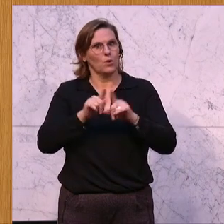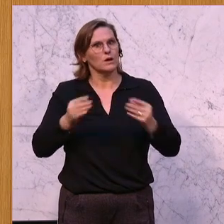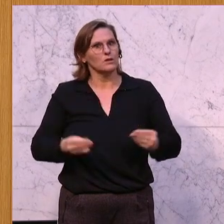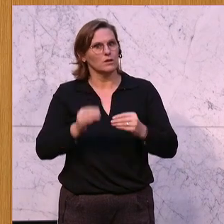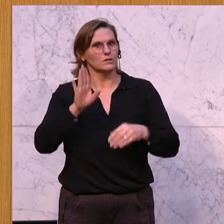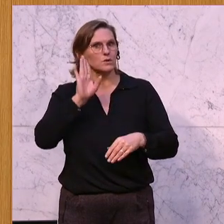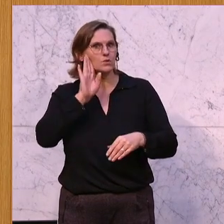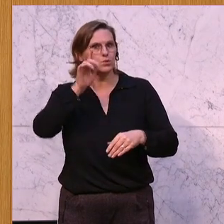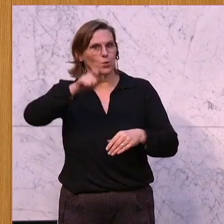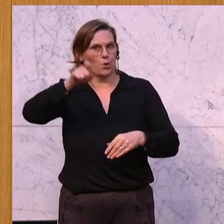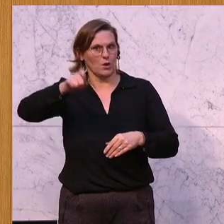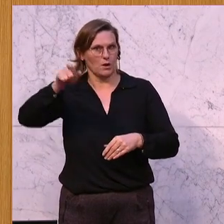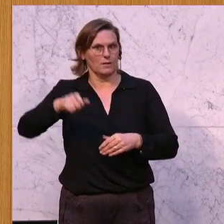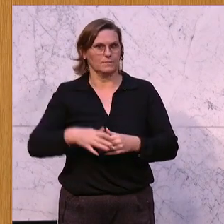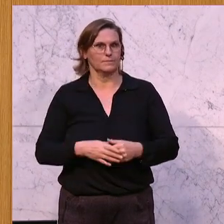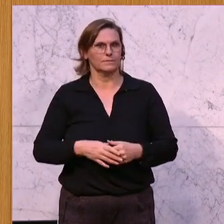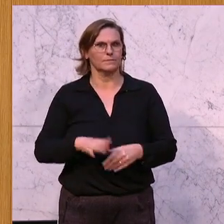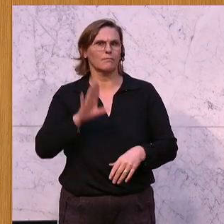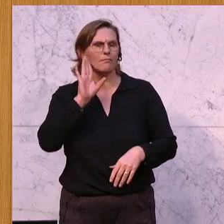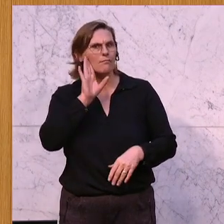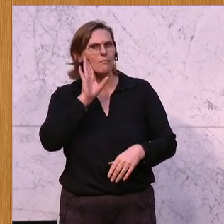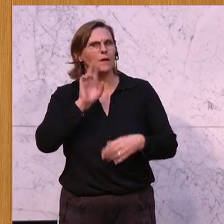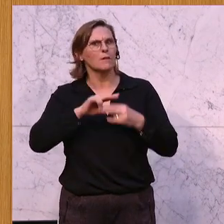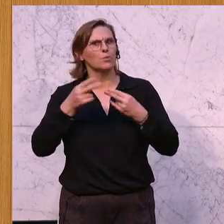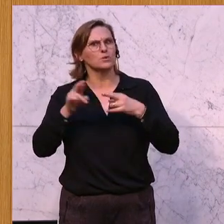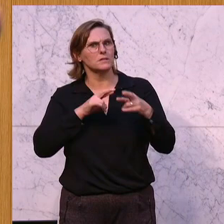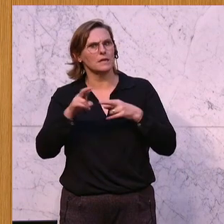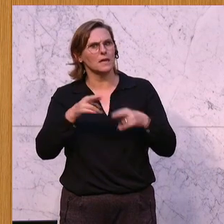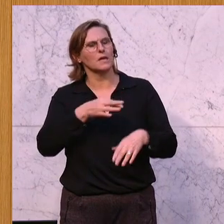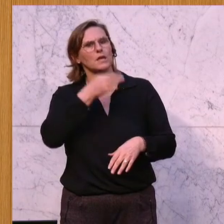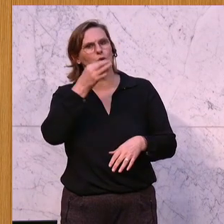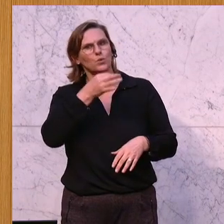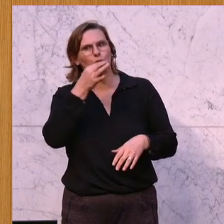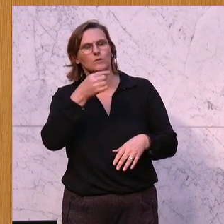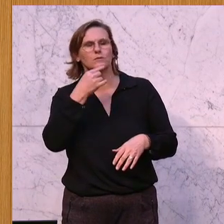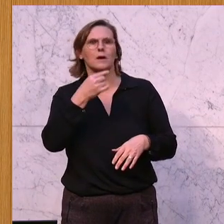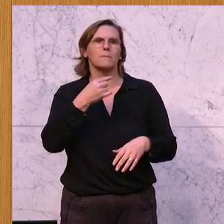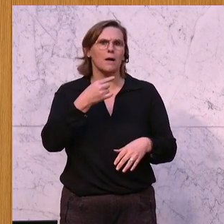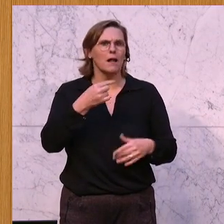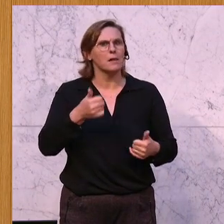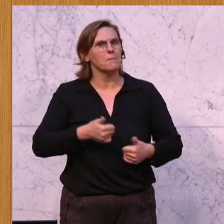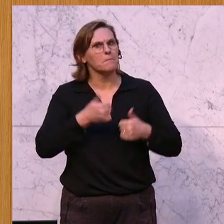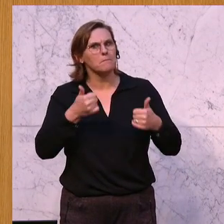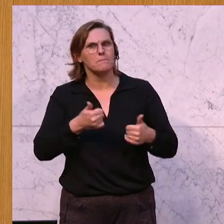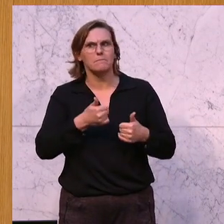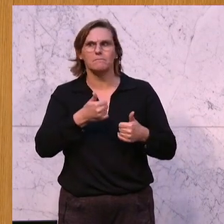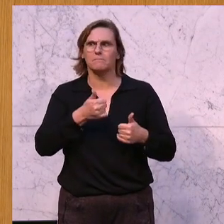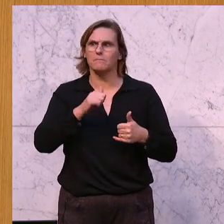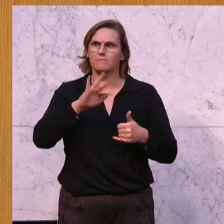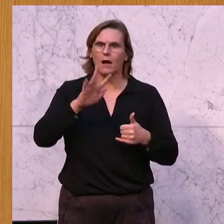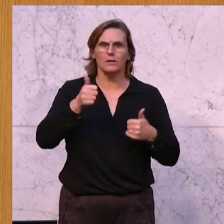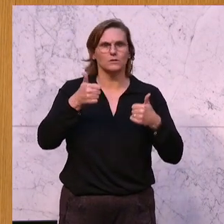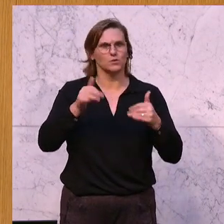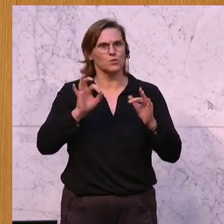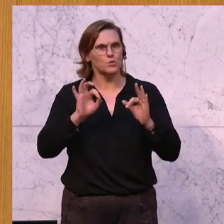Ja, wenn man dieser Bundesregierung zuhört, dann ist ja alles wunderbar, weil jeder einzelne Mitglied der Bundesregierung und die Abgeordneten der